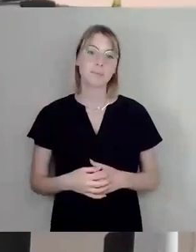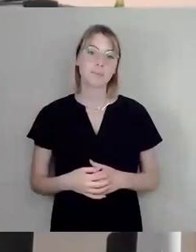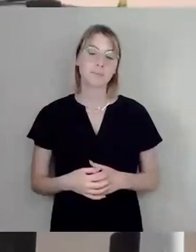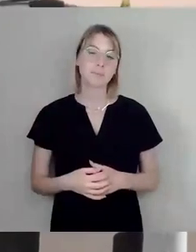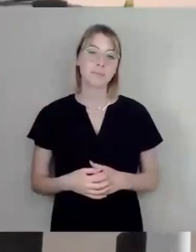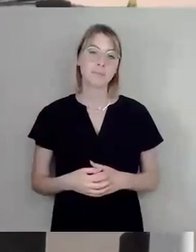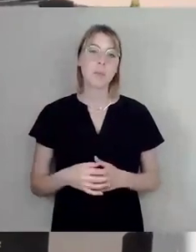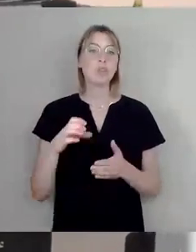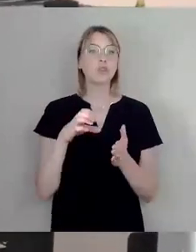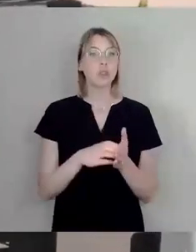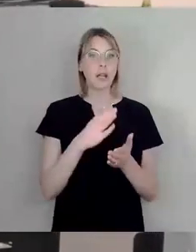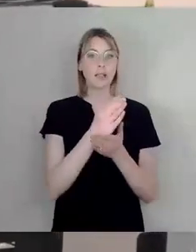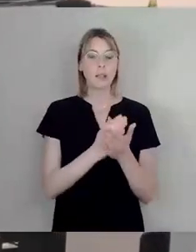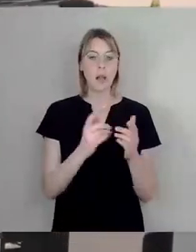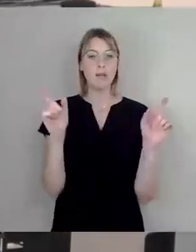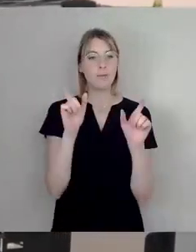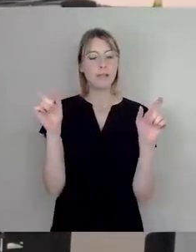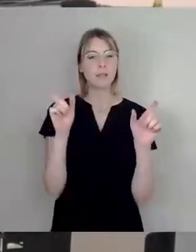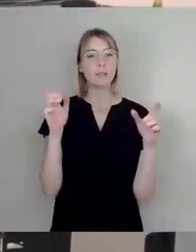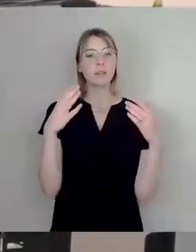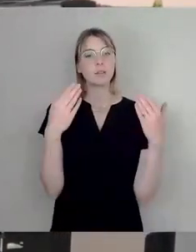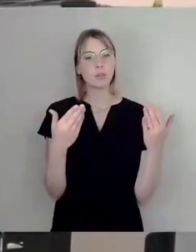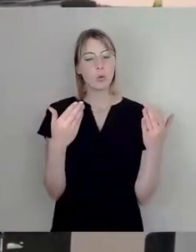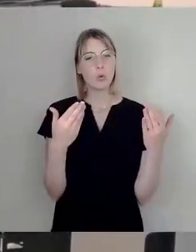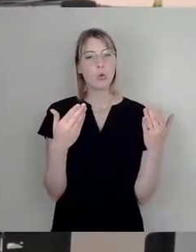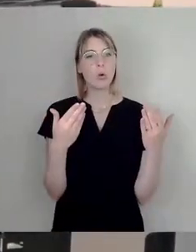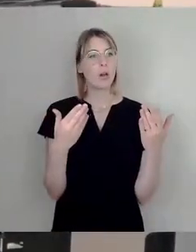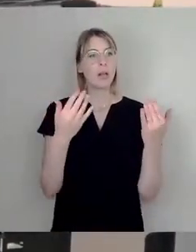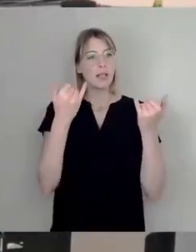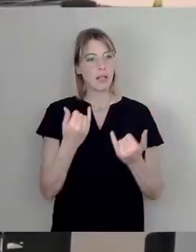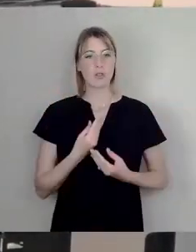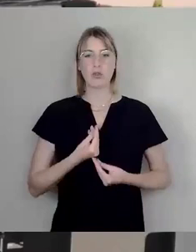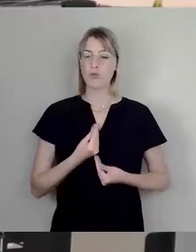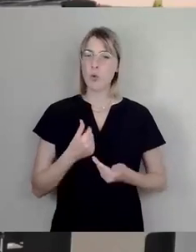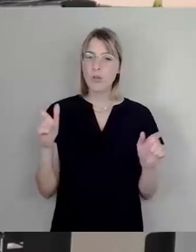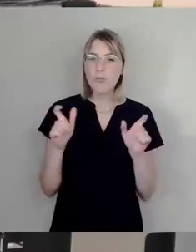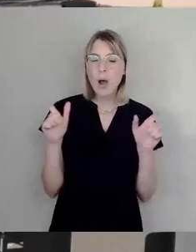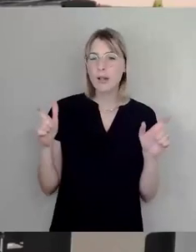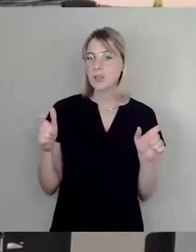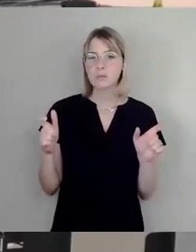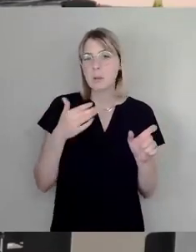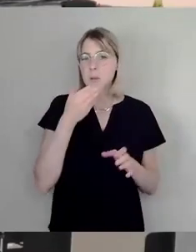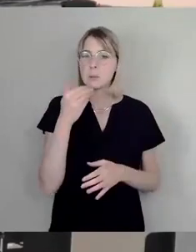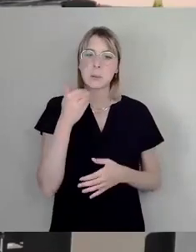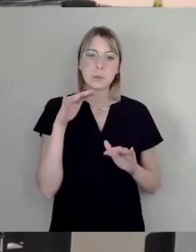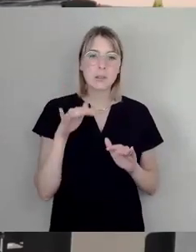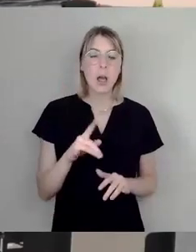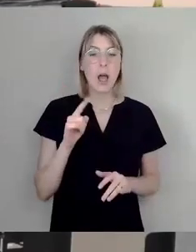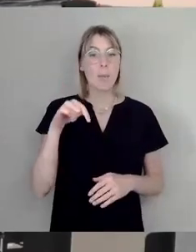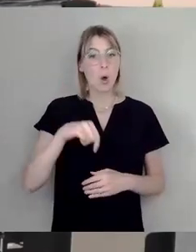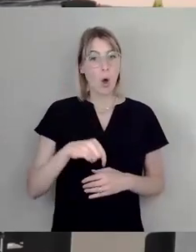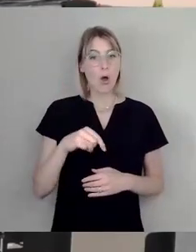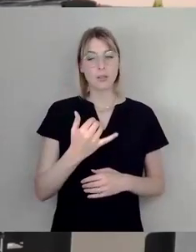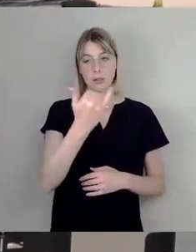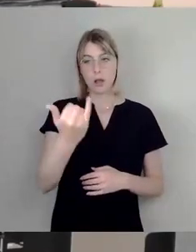Stadtteilfeste, eigentlich ist mir nicht so richtig zum Feiern zumute, aber heute startet ja, wie jedes Jahr der